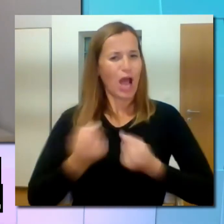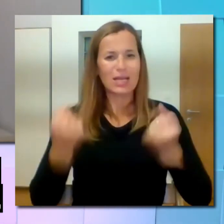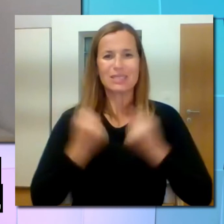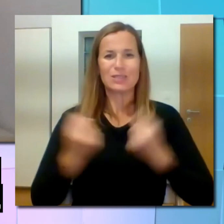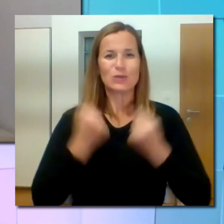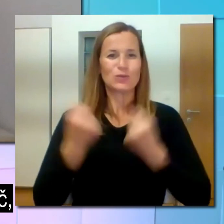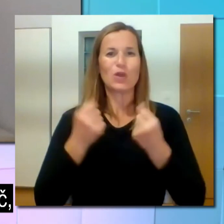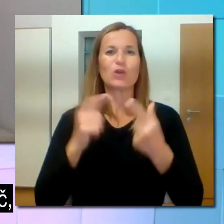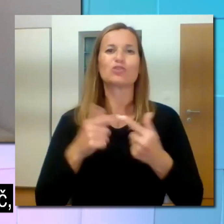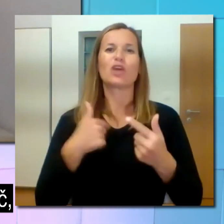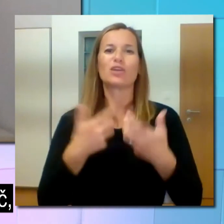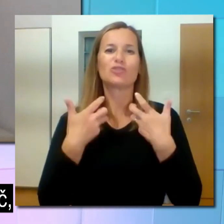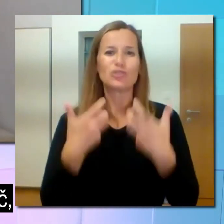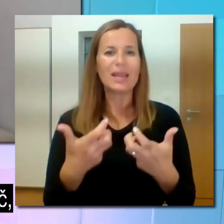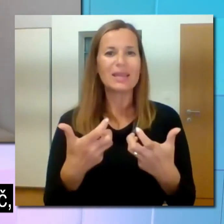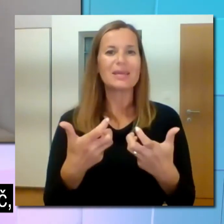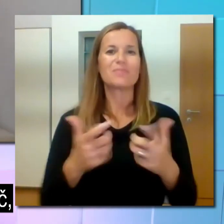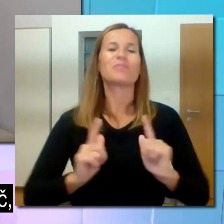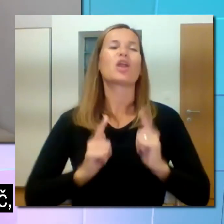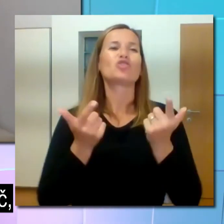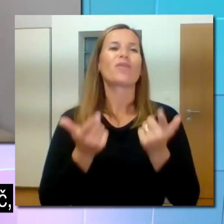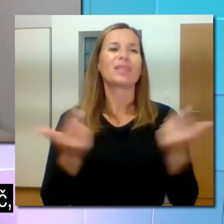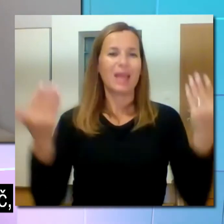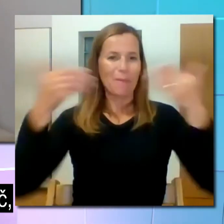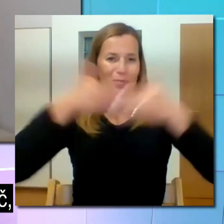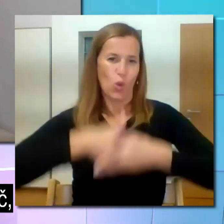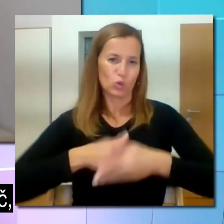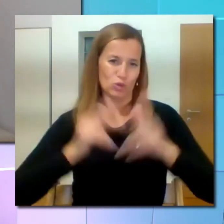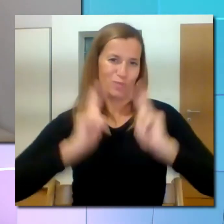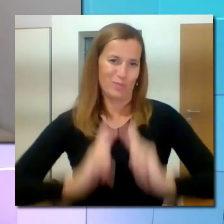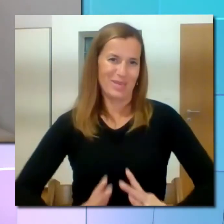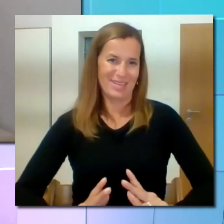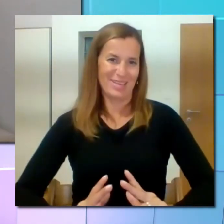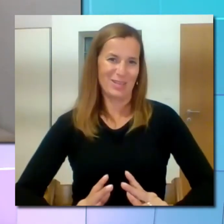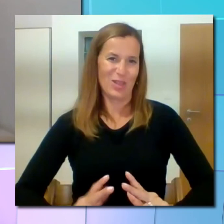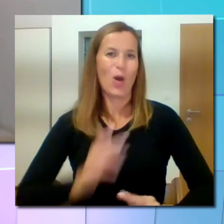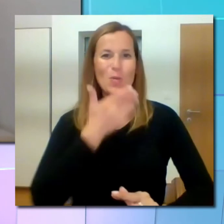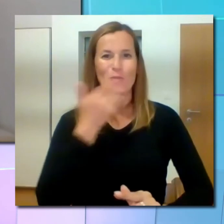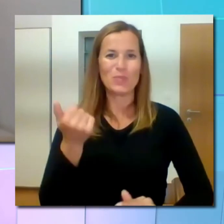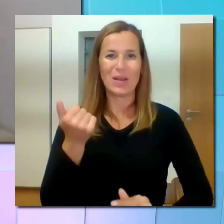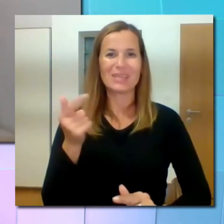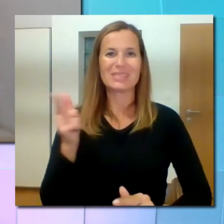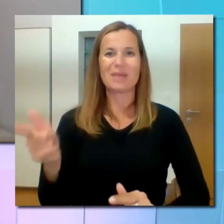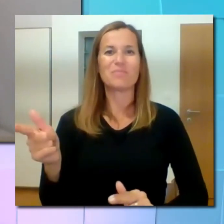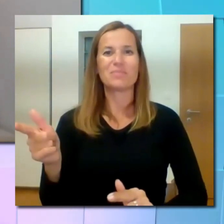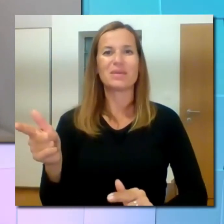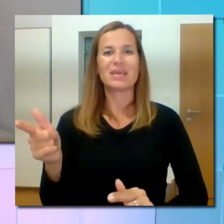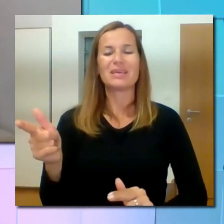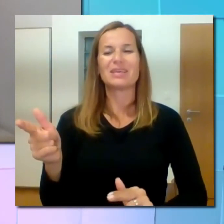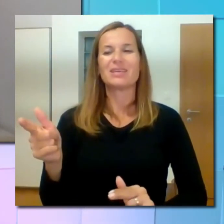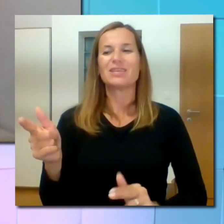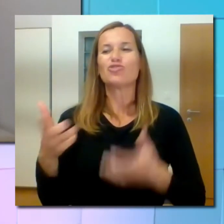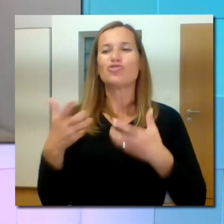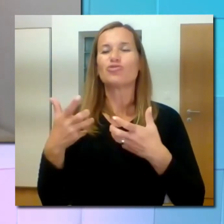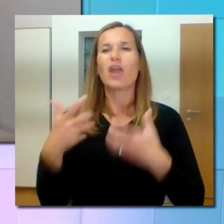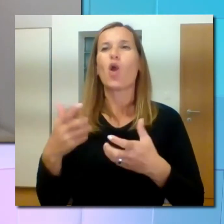aktivna, če hočem preživeti kolikor toliko mirno noč. Prez, da bi imel on potrebe potem, da me